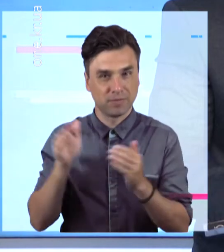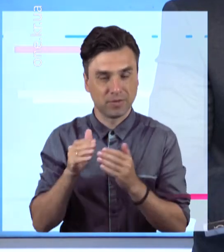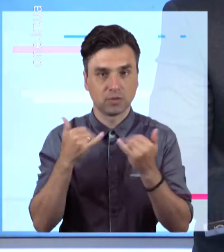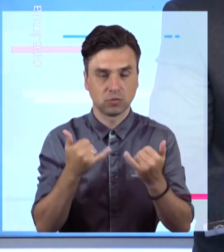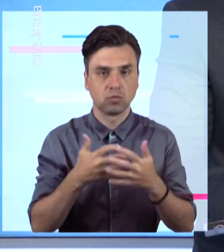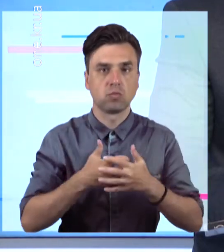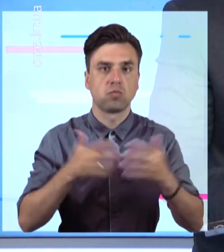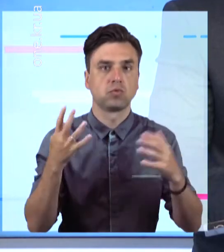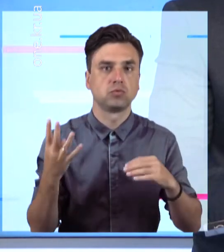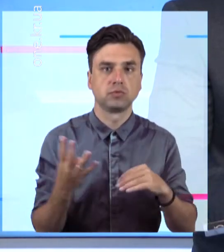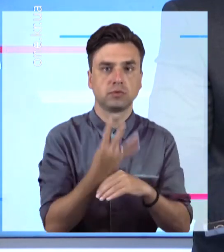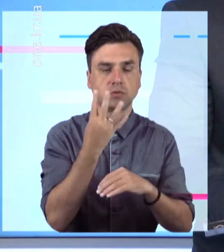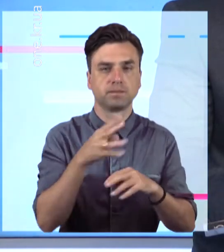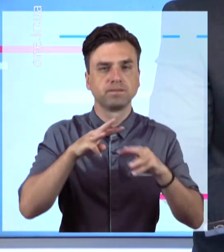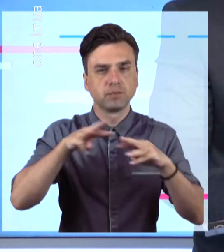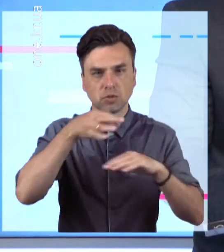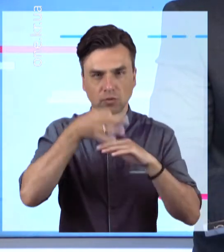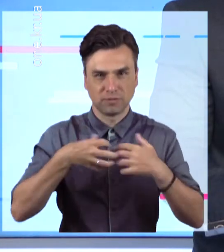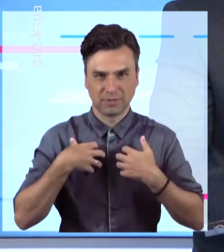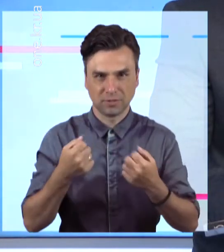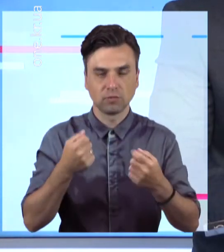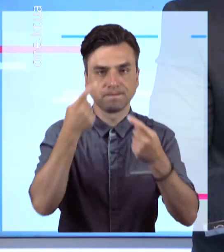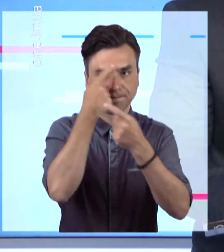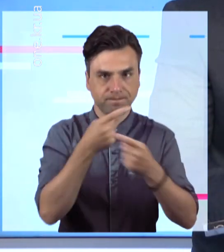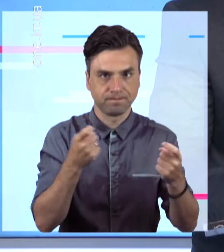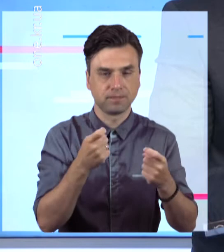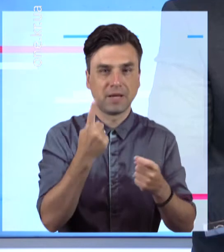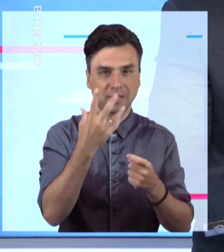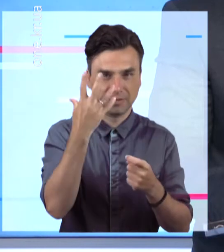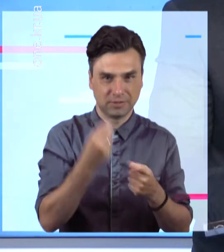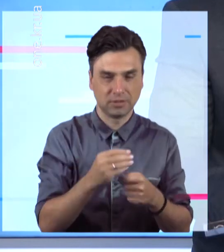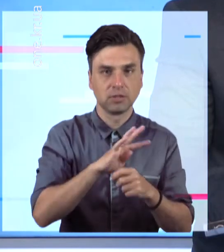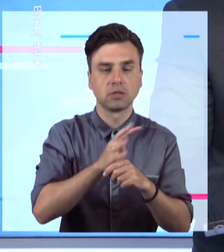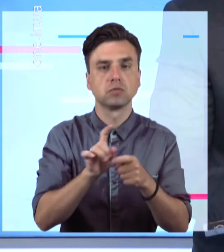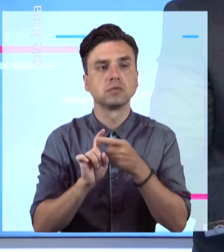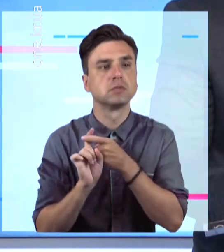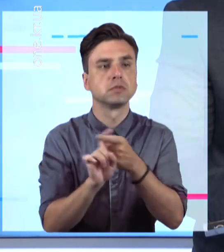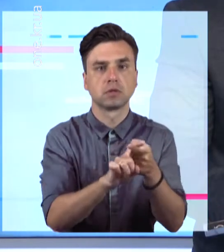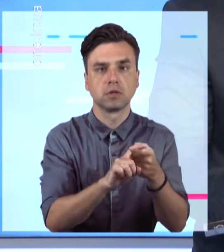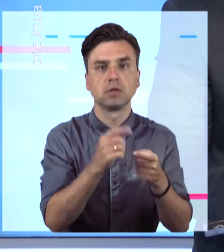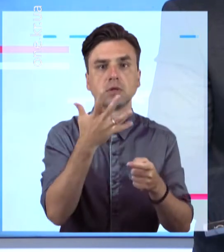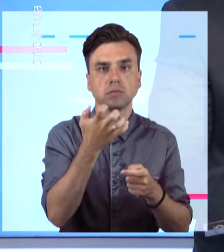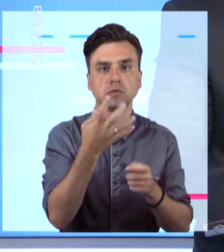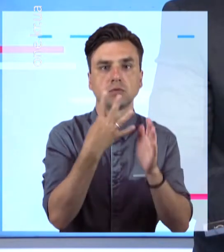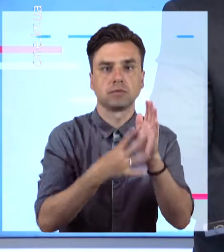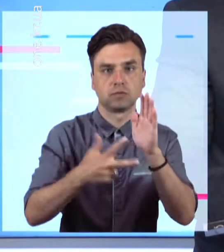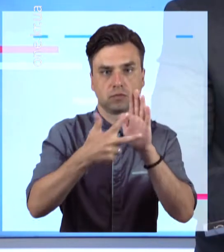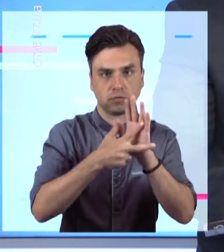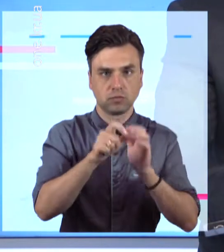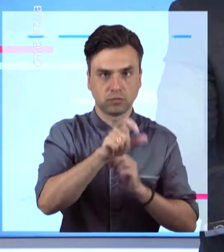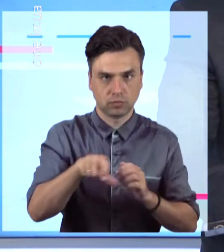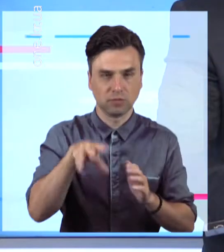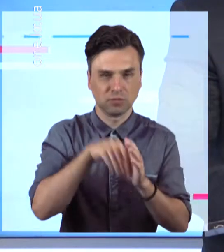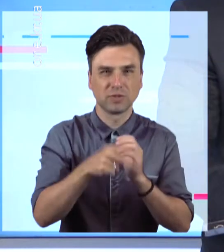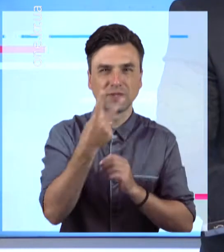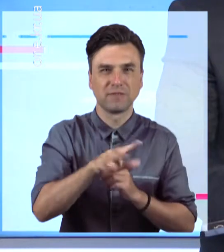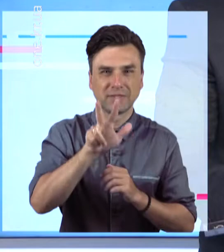За інформацією МОЗ, за минулу добу в Україні коронавірусом інфікувалися ще 598 осіб. З них 23 дитини